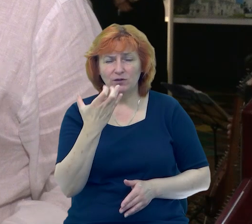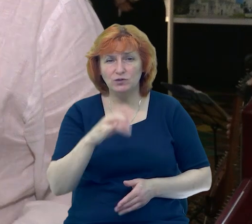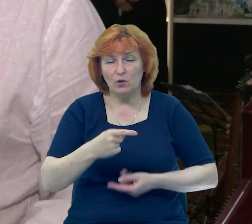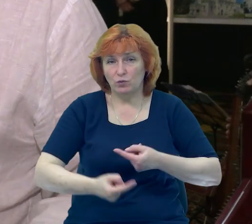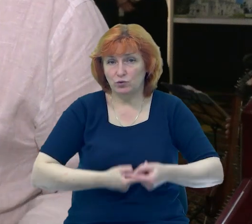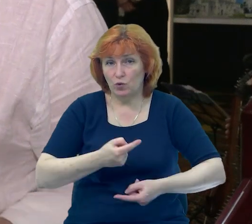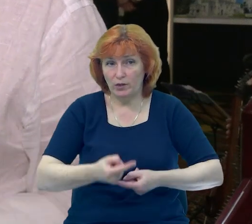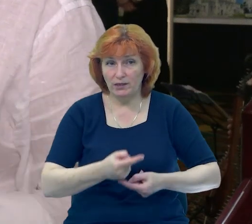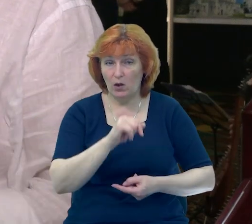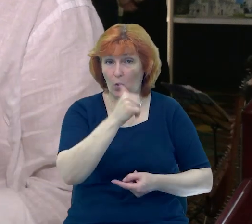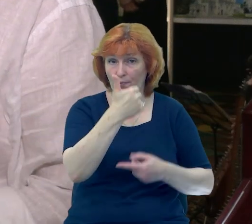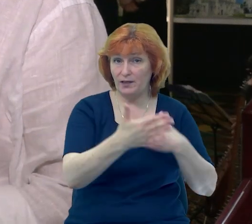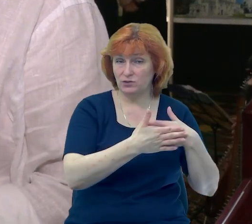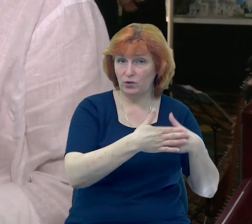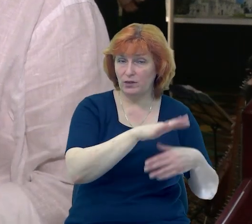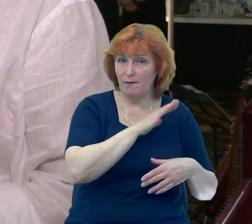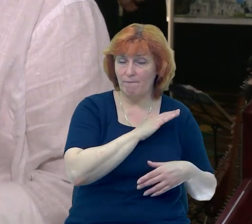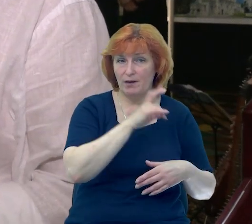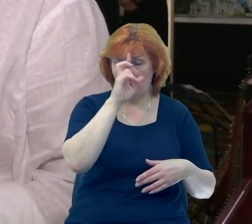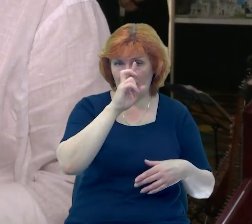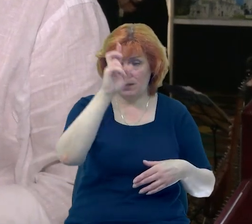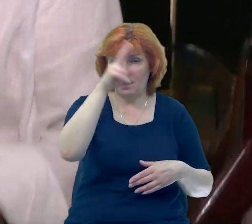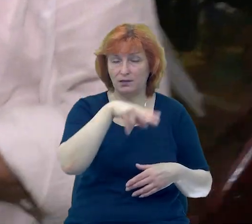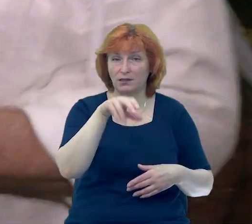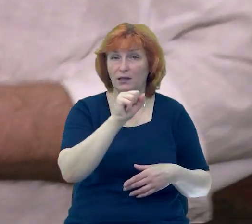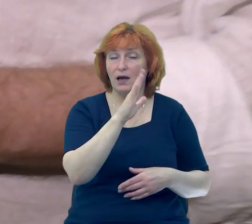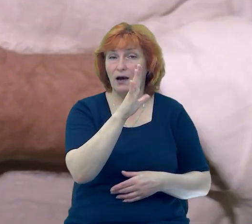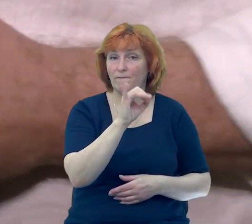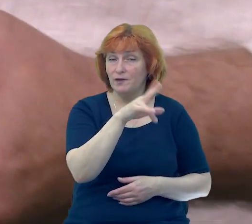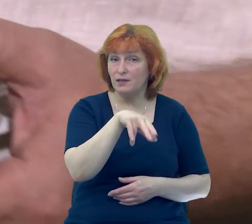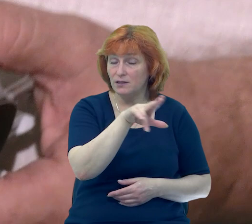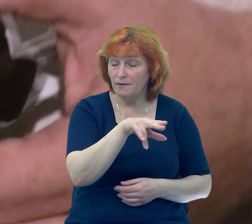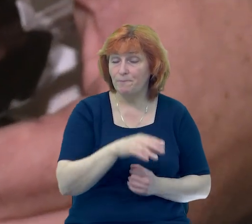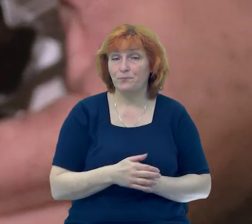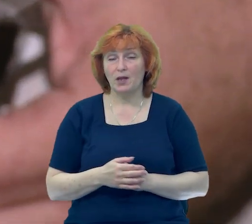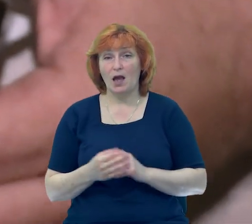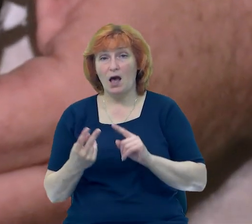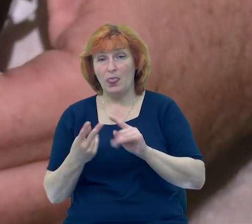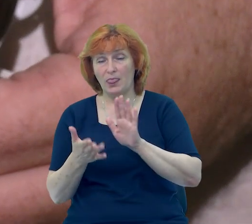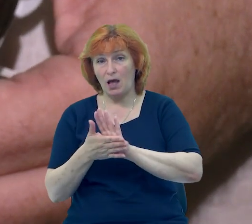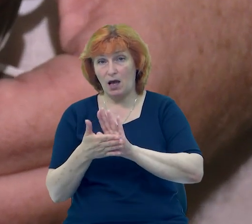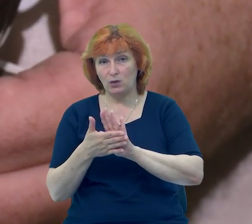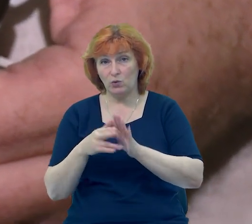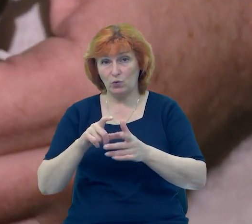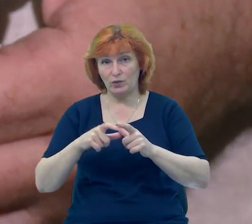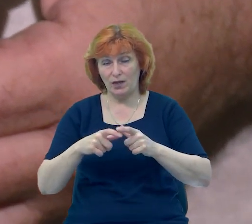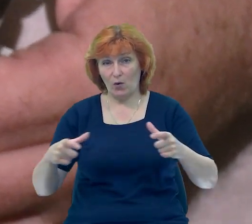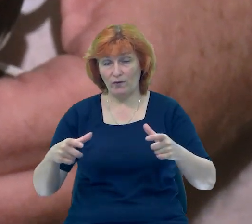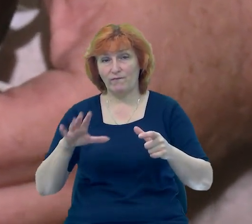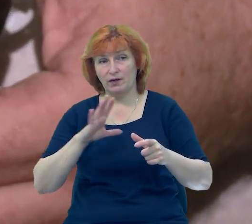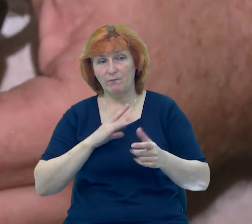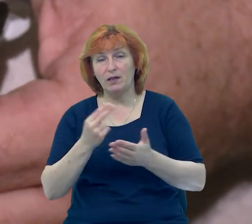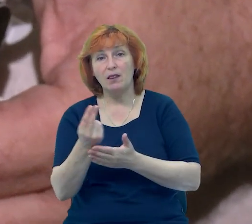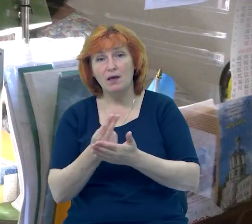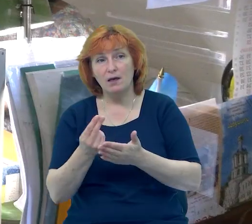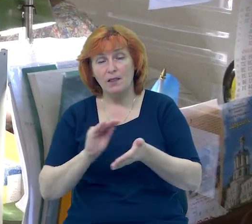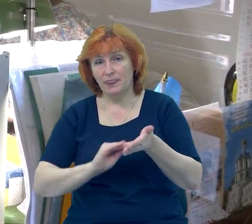Давид, ось його зображення, реконструйовано зображення, а на другій стороні це напис про те,